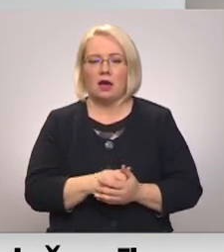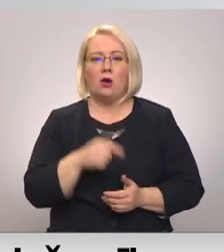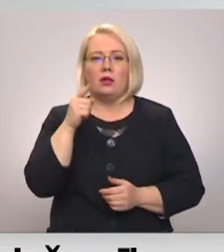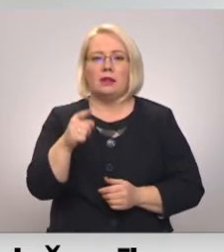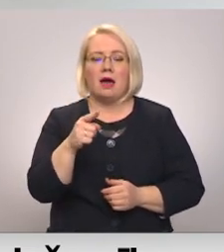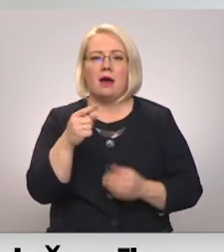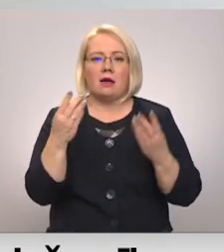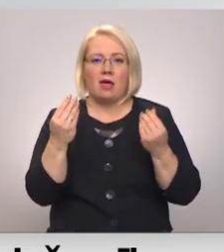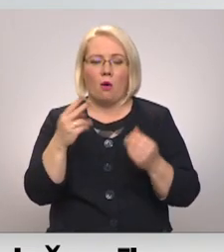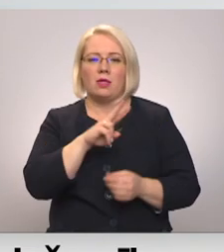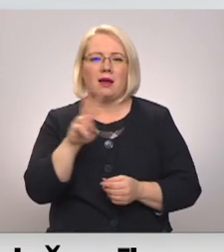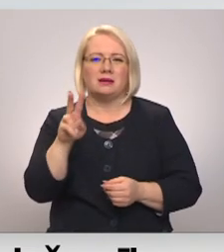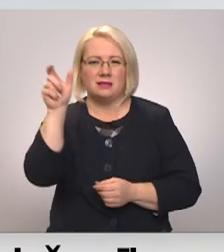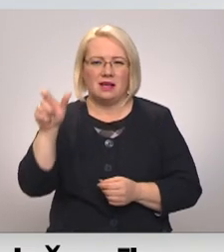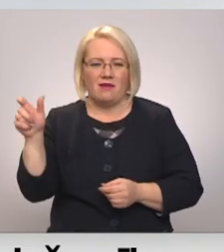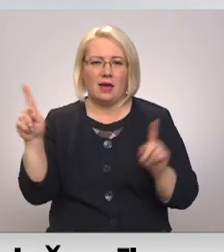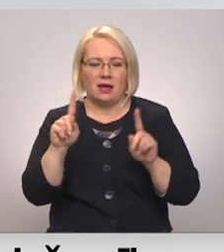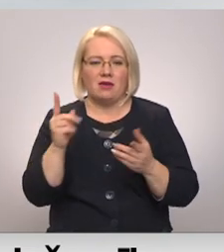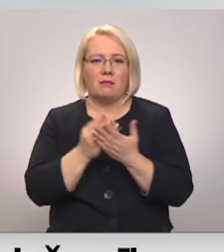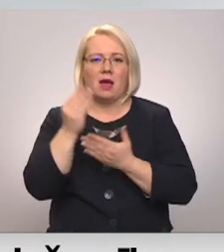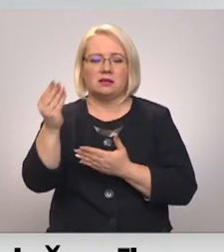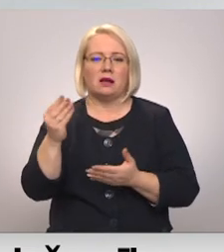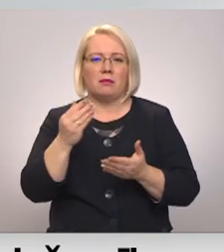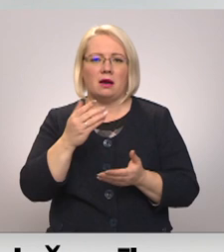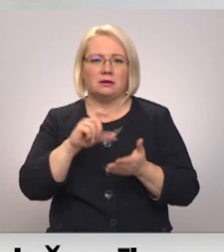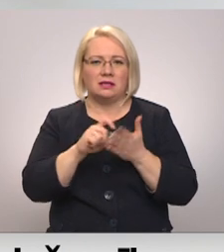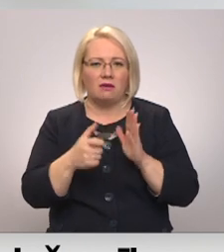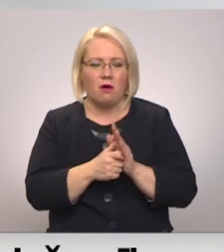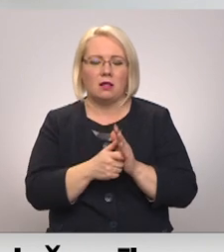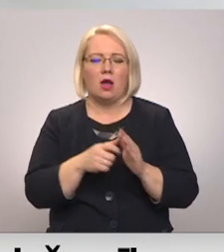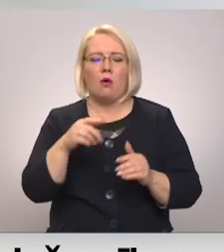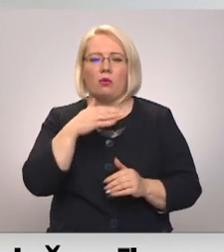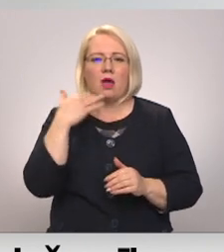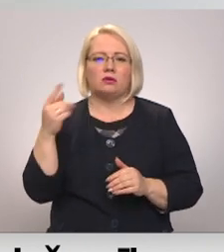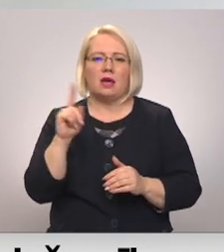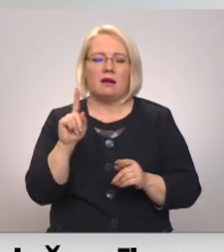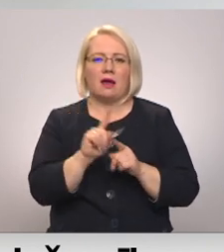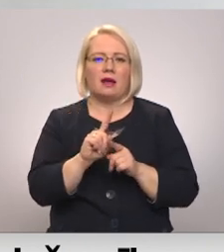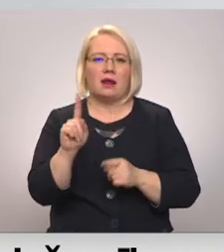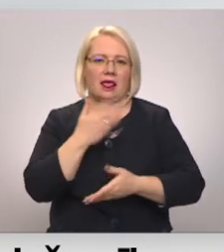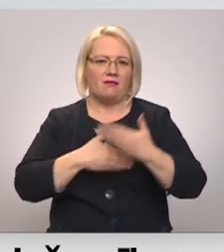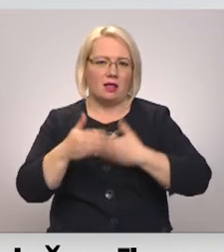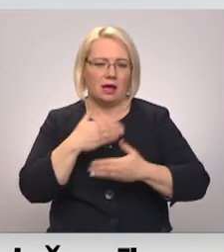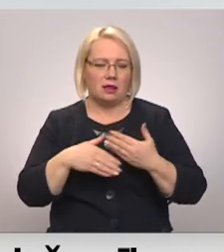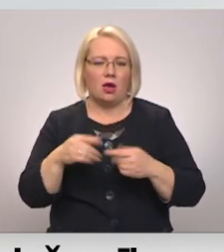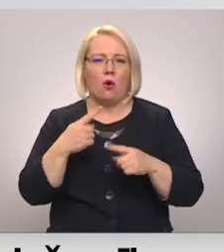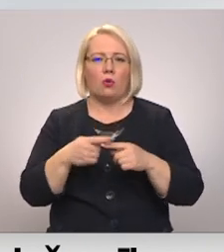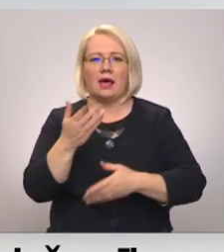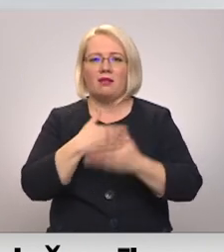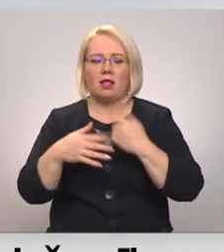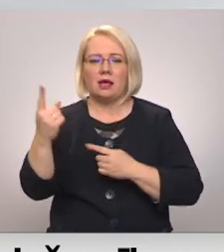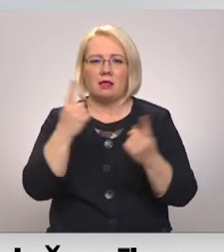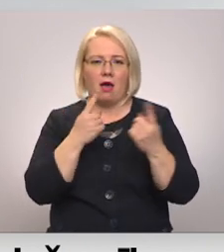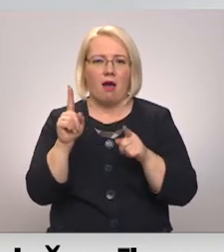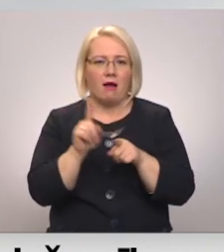cilvēkiem ir, diemžēl viņiem ir jāsamaksā gan dzīvošana, gan arī liela daļa no viņiem ir arī invalīdi. Arī invalīdi mums nāk,